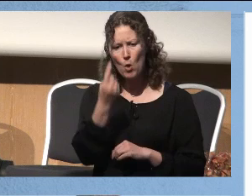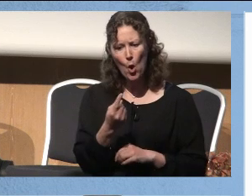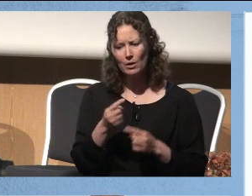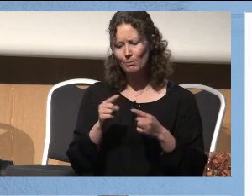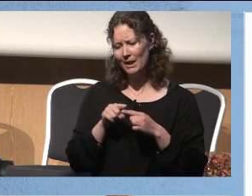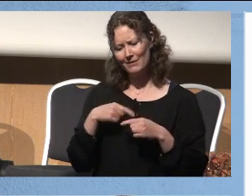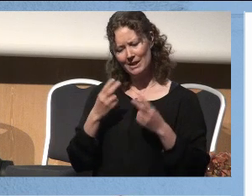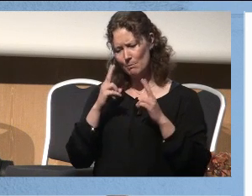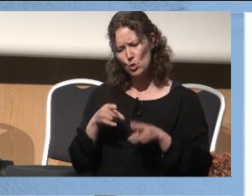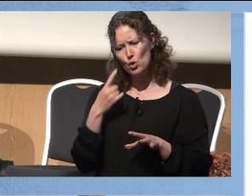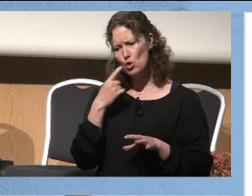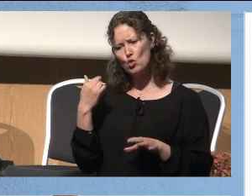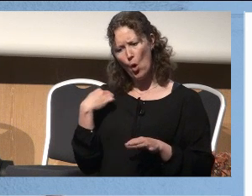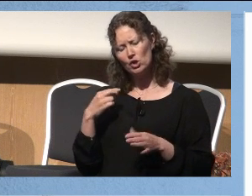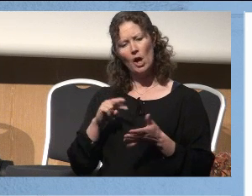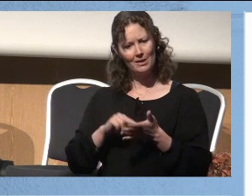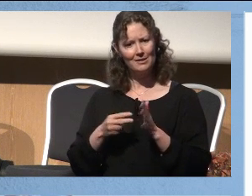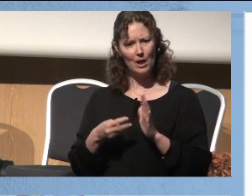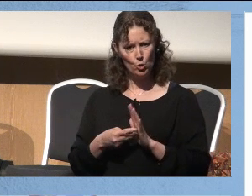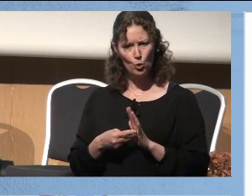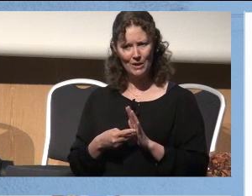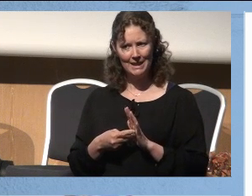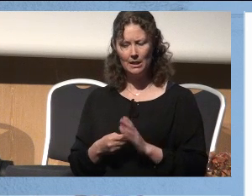men at vi ikke bruker gårsdagens teknologi.